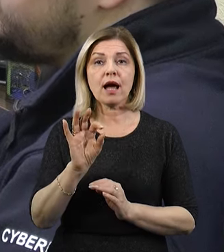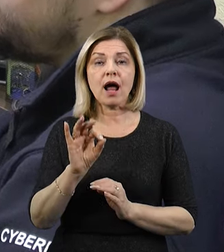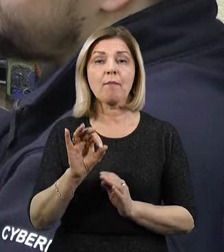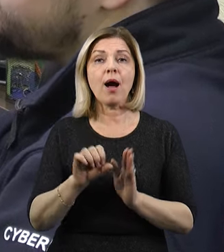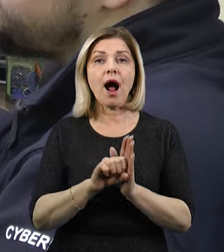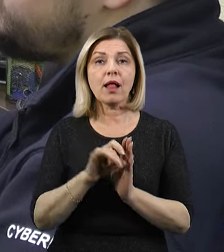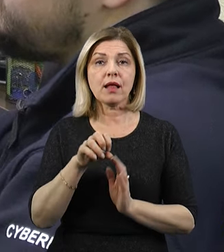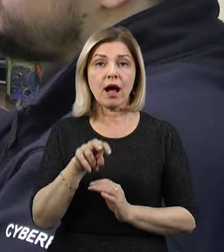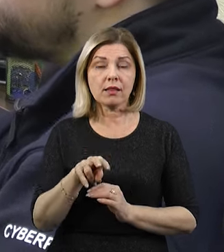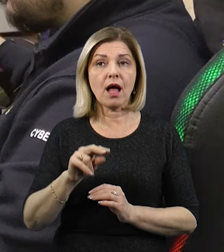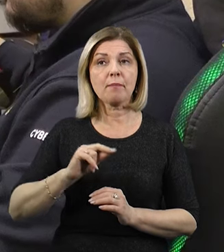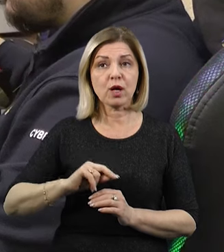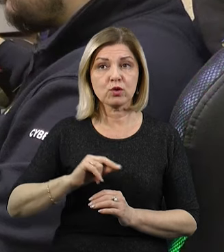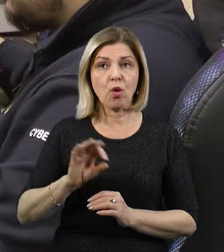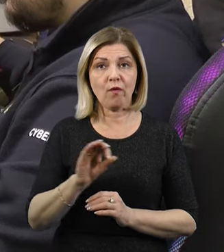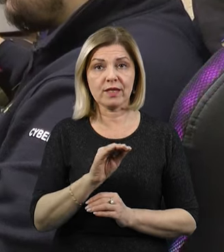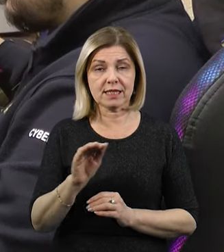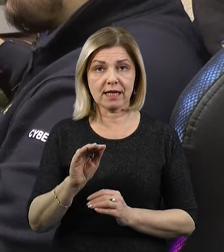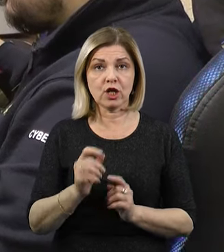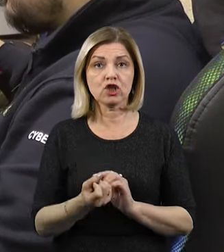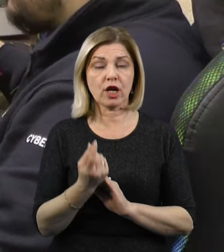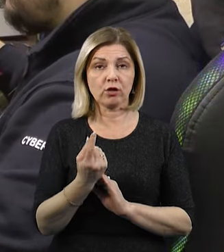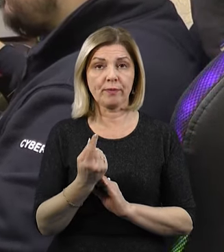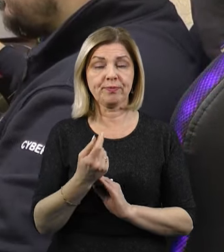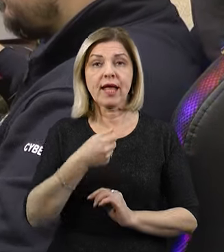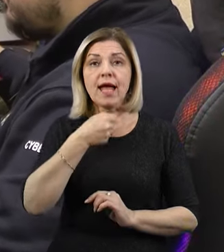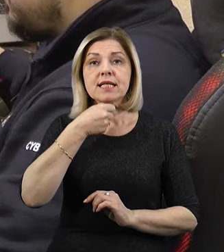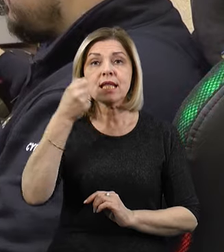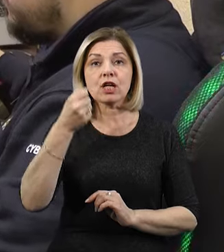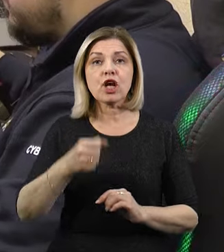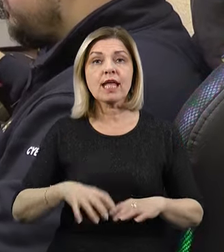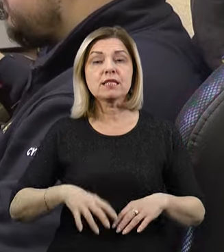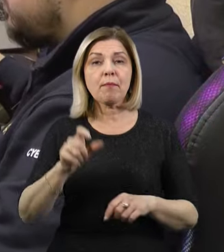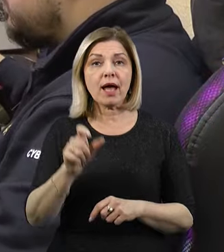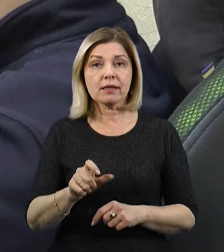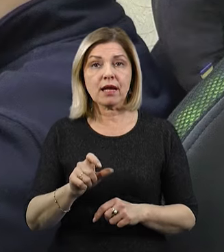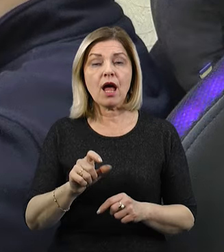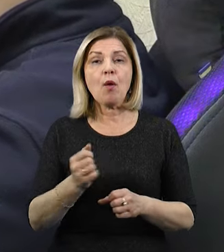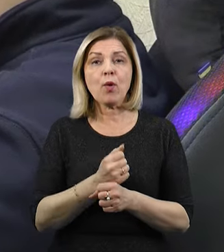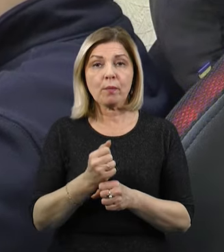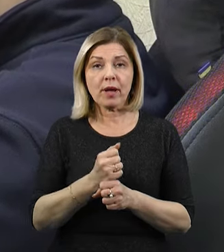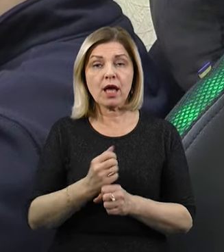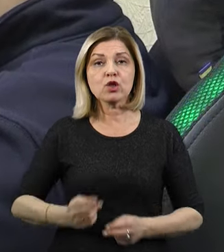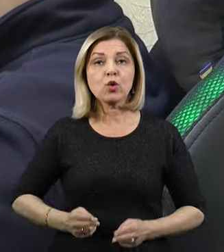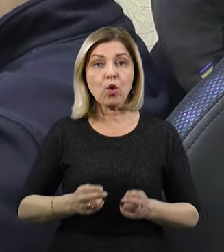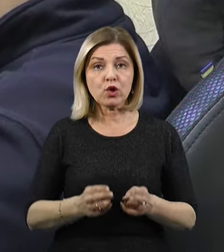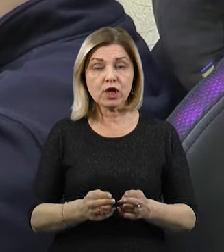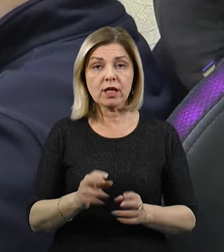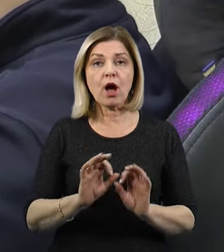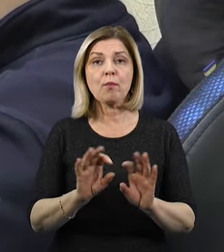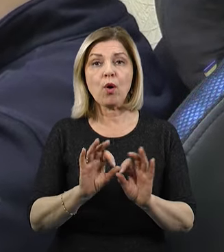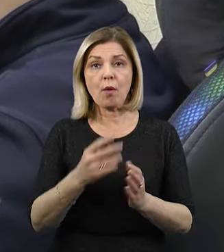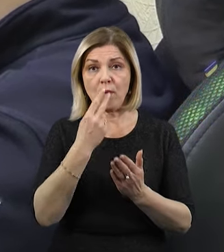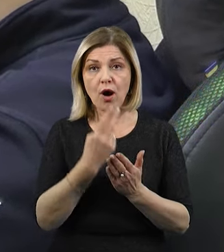тобто офіційне джерело. Старший інспектор відділу протидії кіберзлочинам в Миколаївській області Максим Гусар показує, як